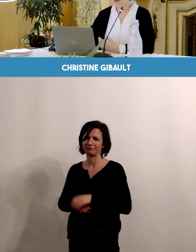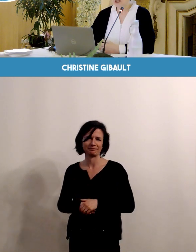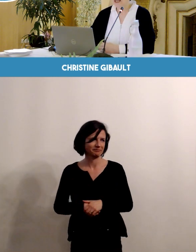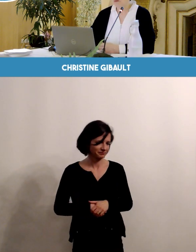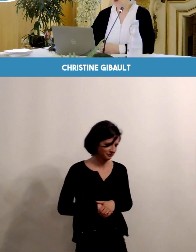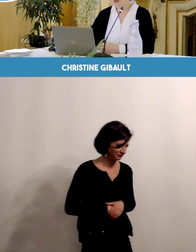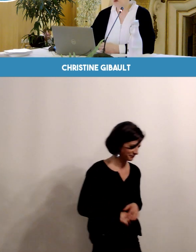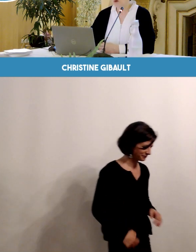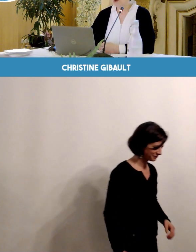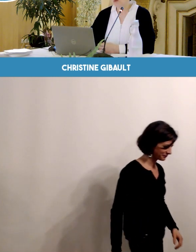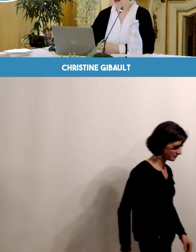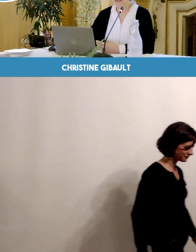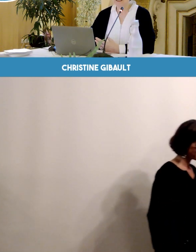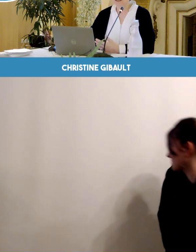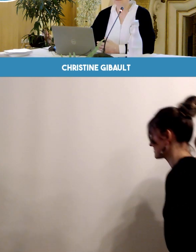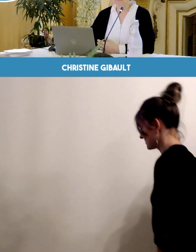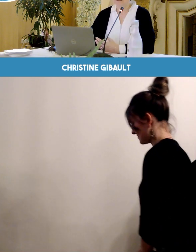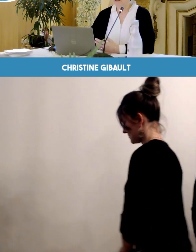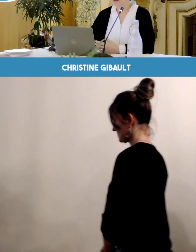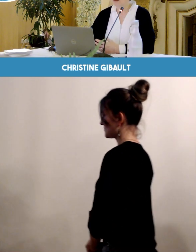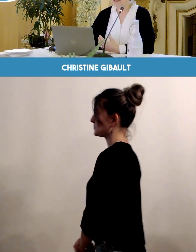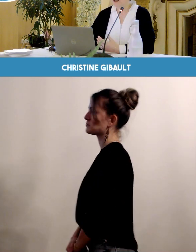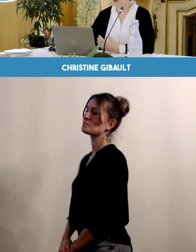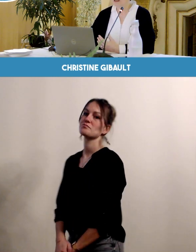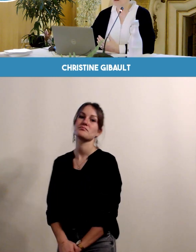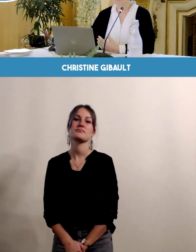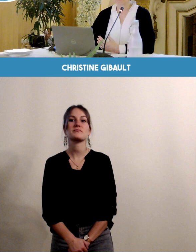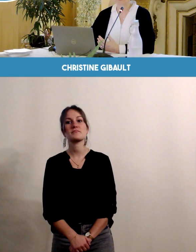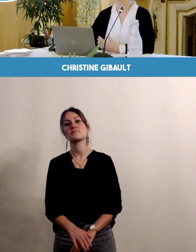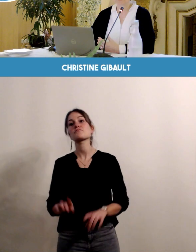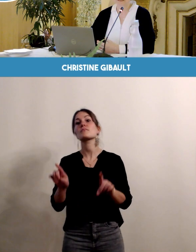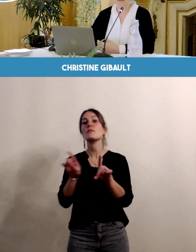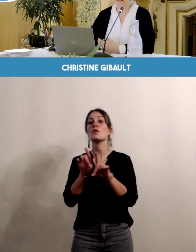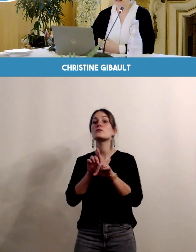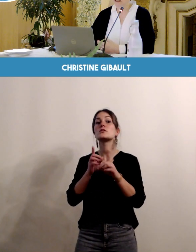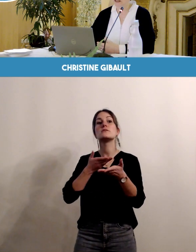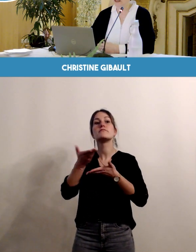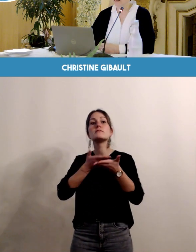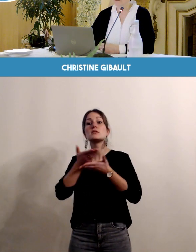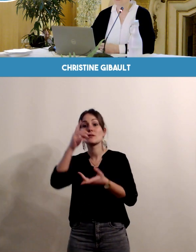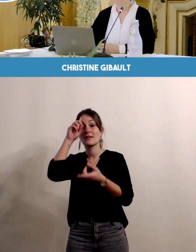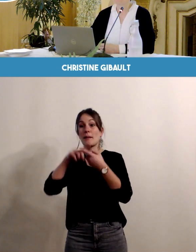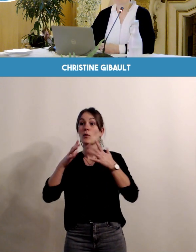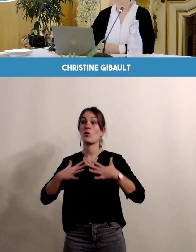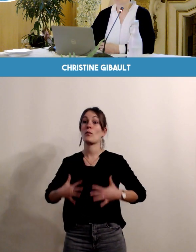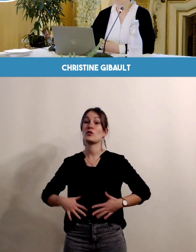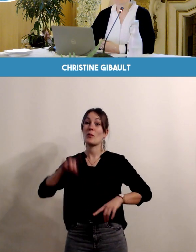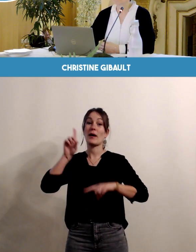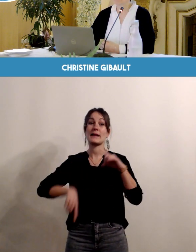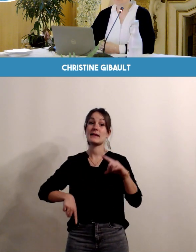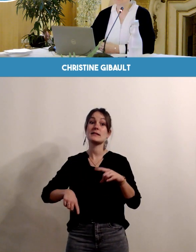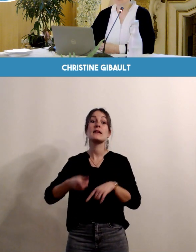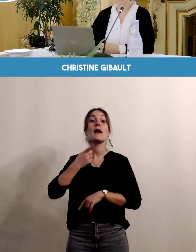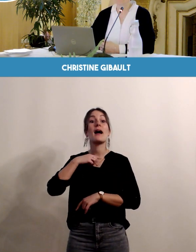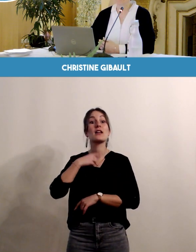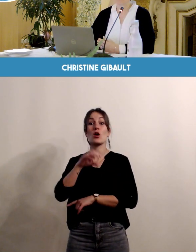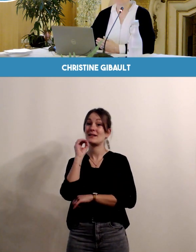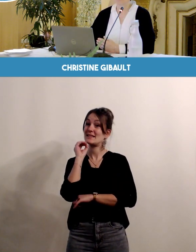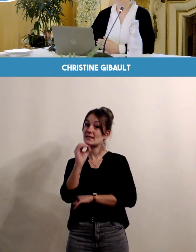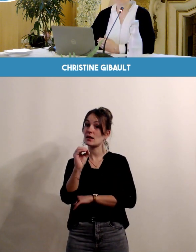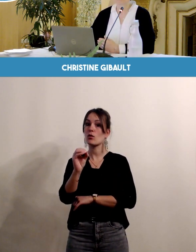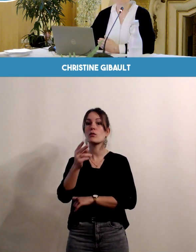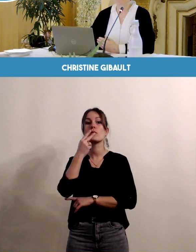On évoque également tous les comportements à risque. L'alcool, zéro alcool pendant la grossesse, c'est très clair. Comme on ne sait pas dire,